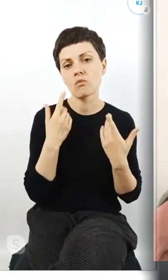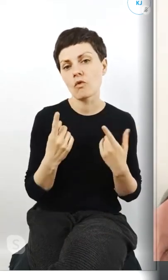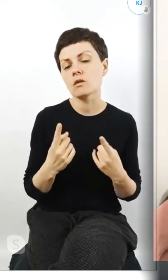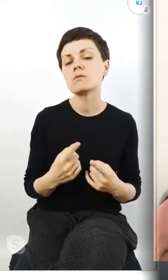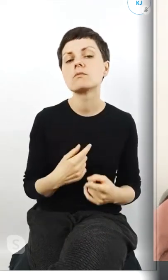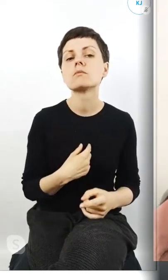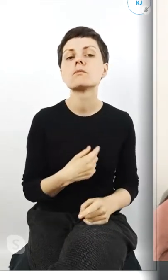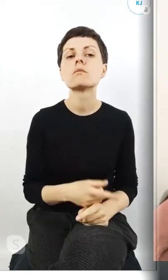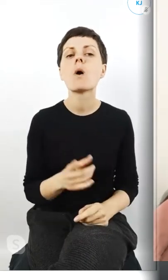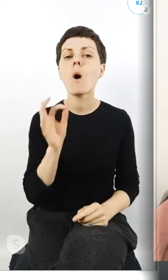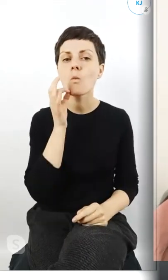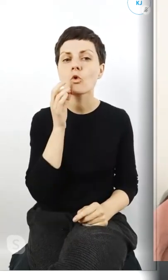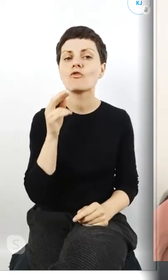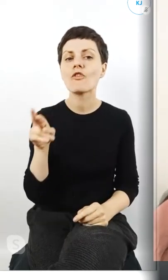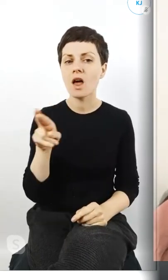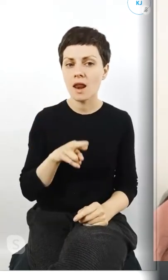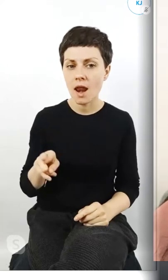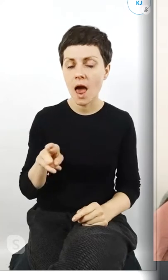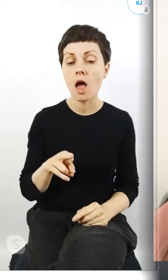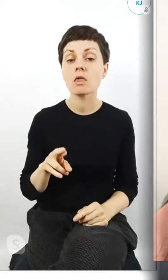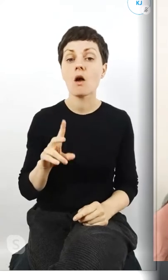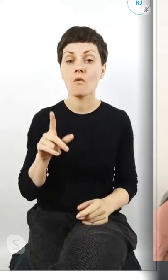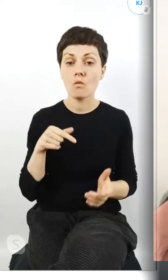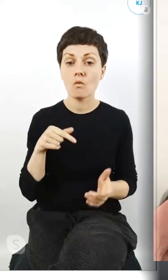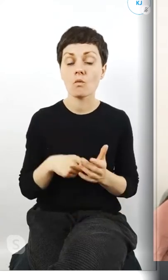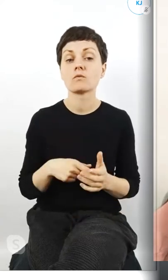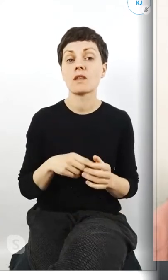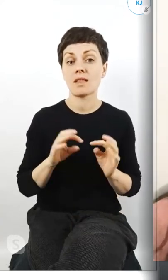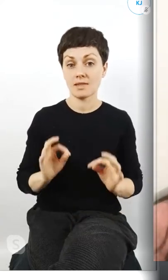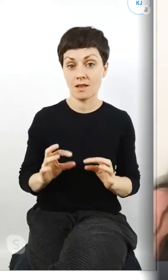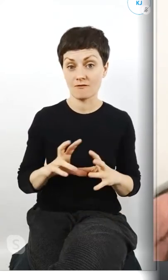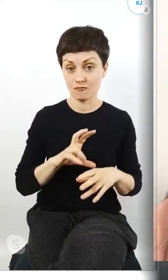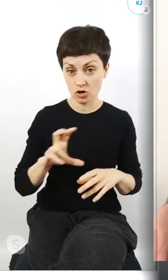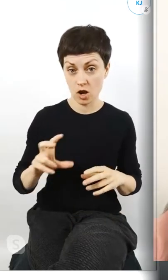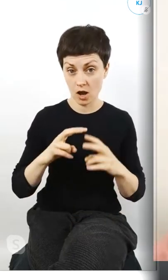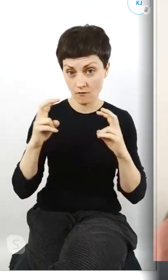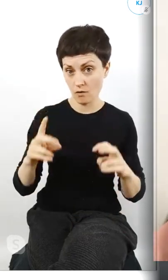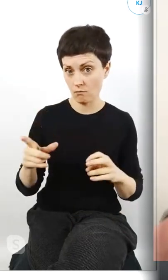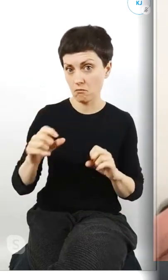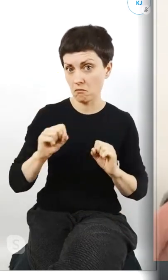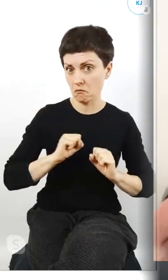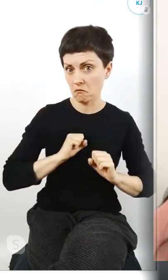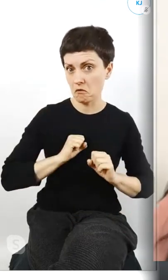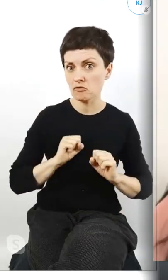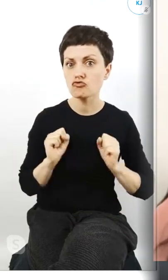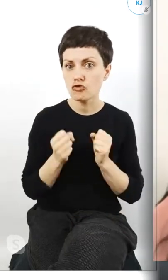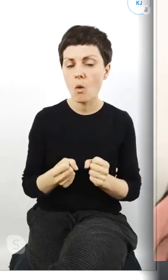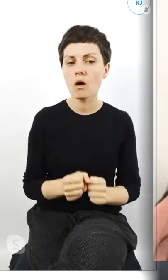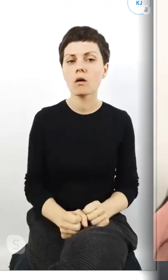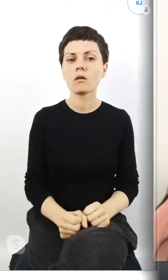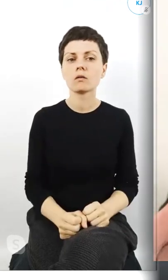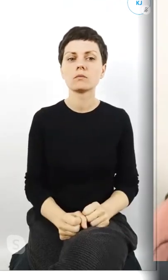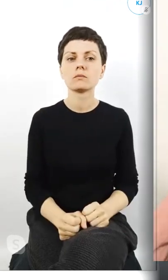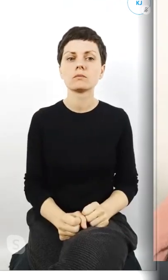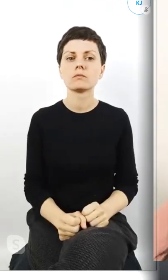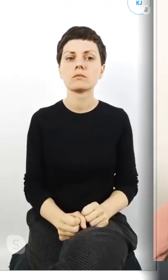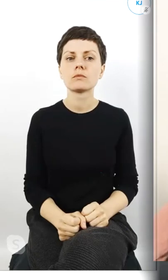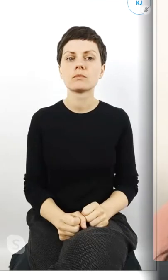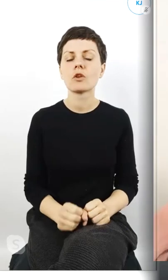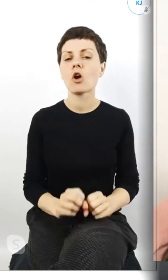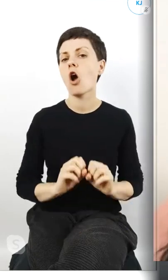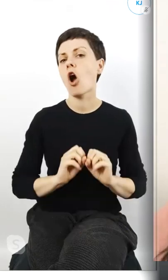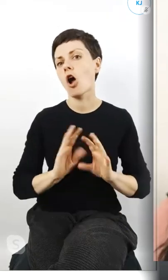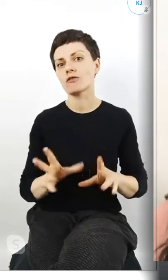Młodzieżowa Rada właśnie podczas teraz kwarantanny bardzo fajnie działa. Oczywiście nie mówię tego dlatego,